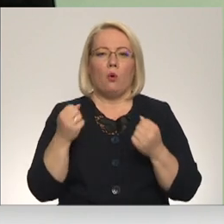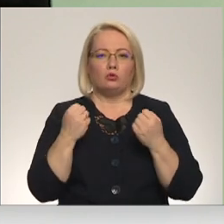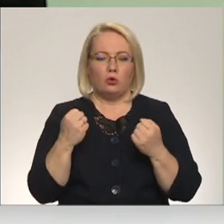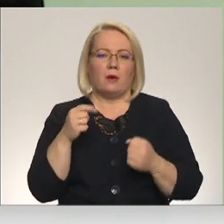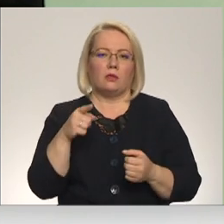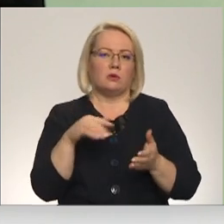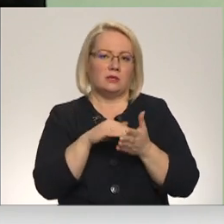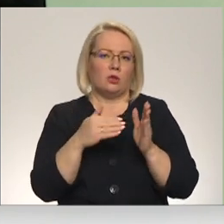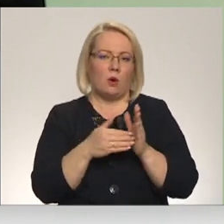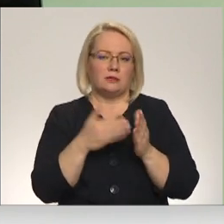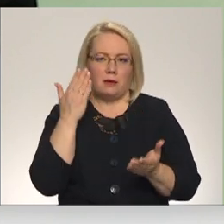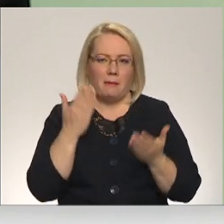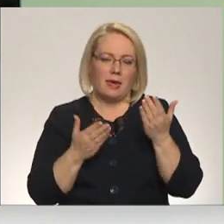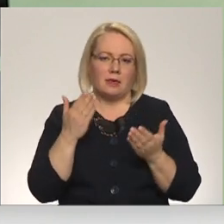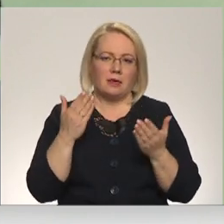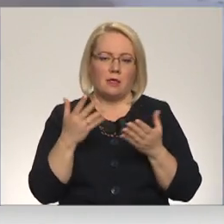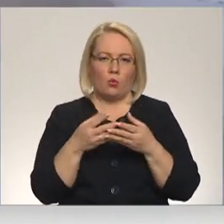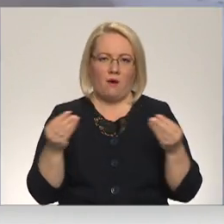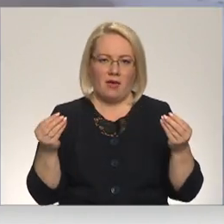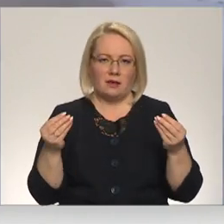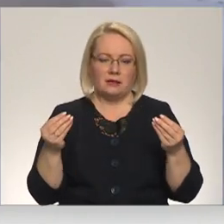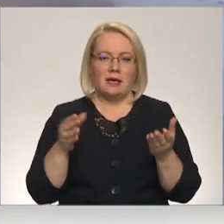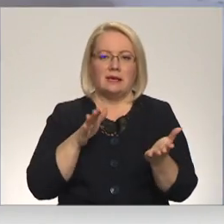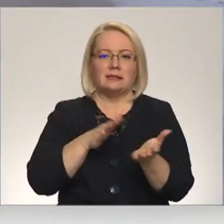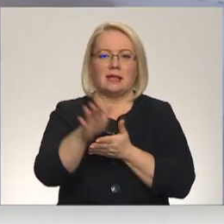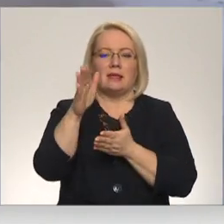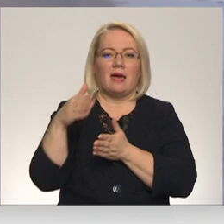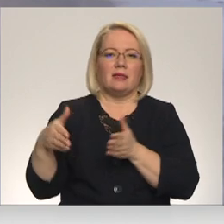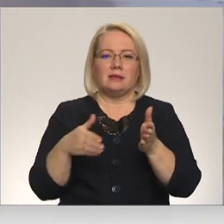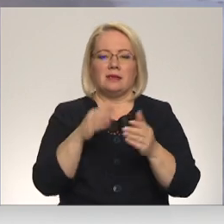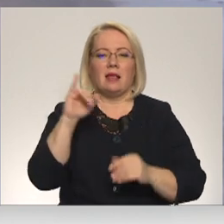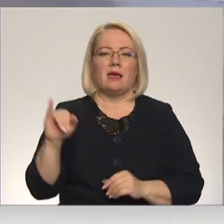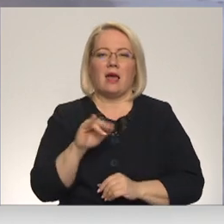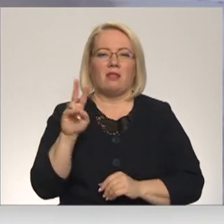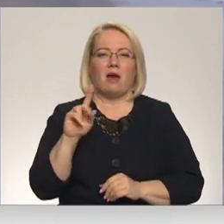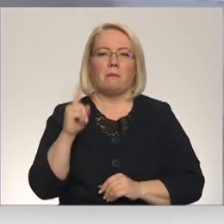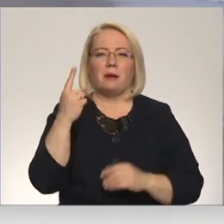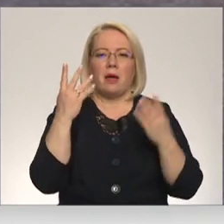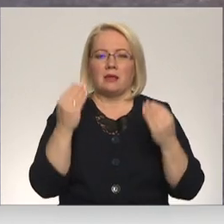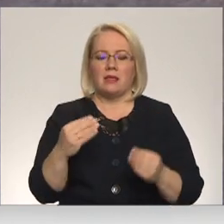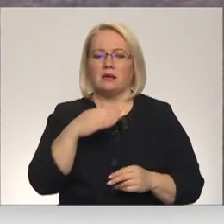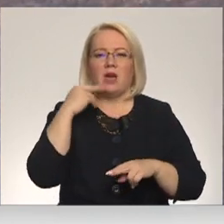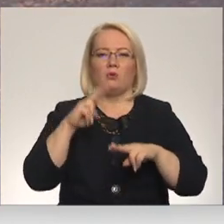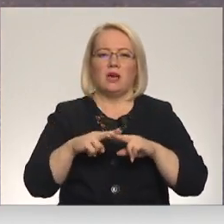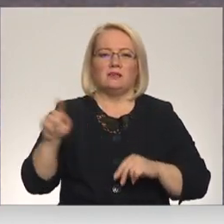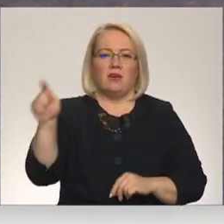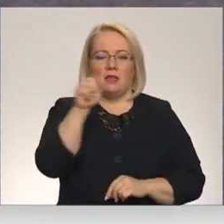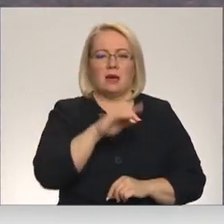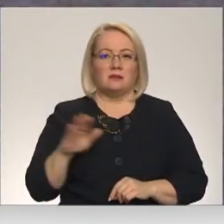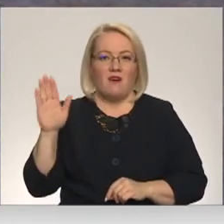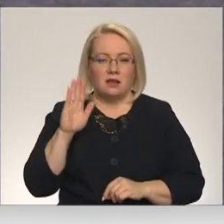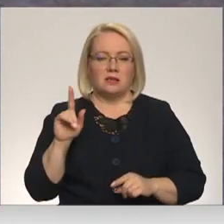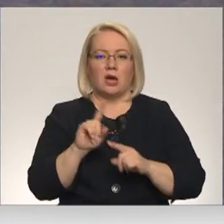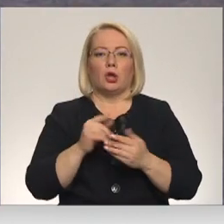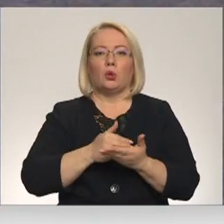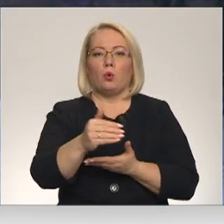tiek mēģināta novērsta. Slidani ceļi janvāra pirmajās dienās ir daudz vietu valstī. Prognozes liecina, ka arī tur